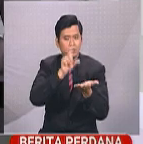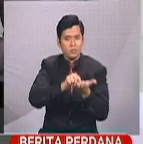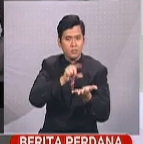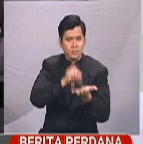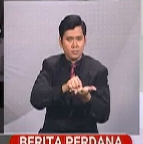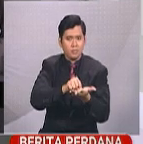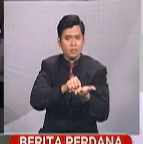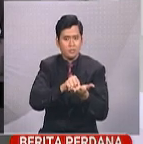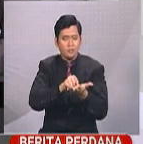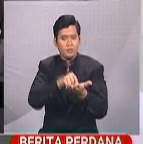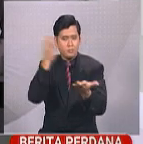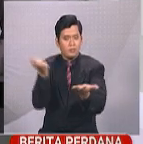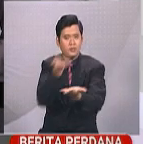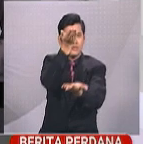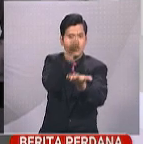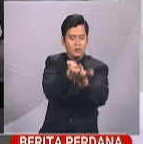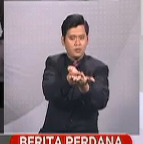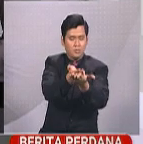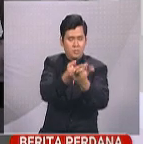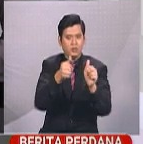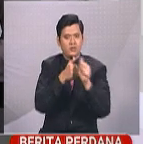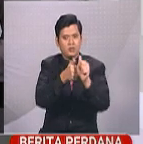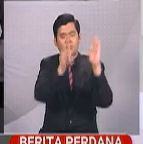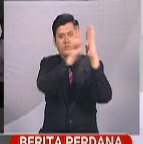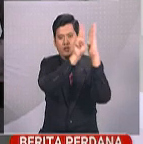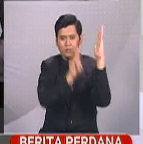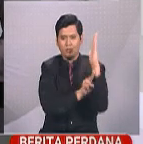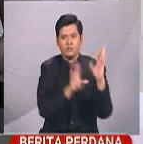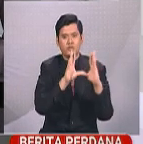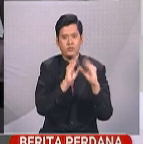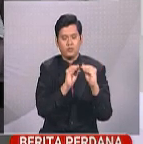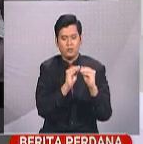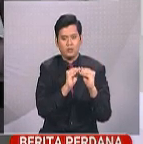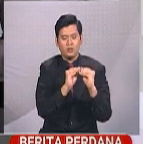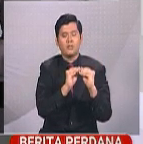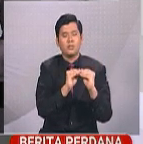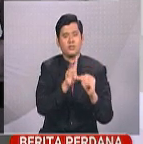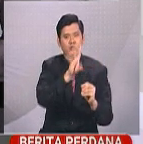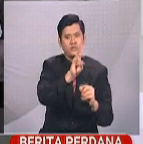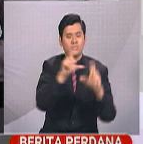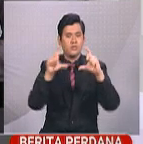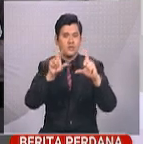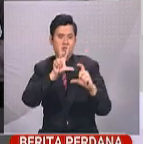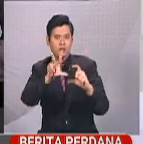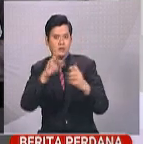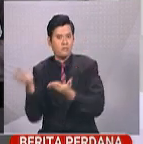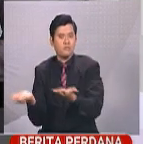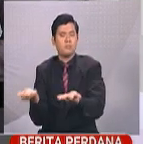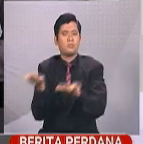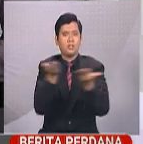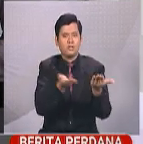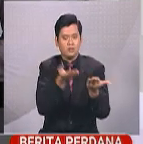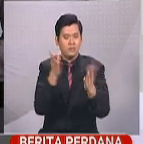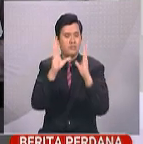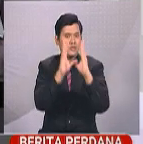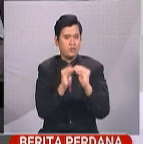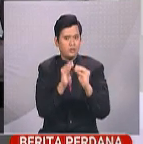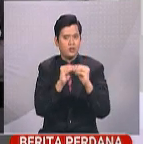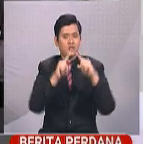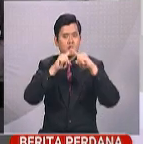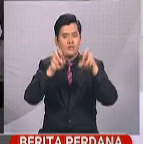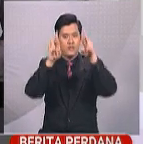usul itu di bawah Peraturan Mesyuarat 27 Kurungan 3 diterima untuk dibawa ke Mesyuarat Dewan Rakyat Kelak.